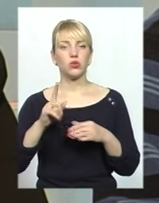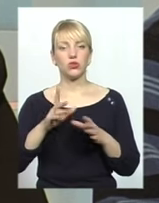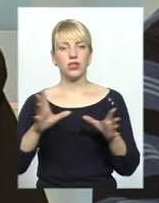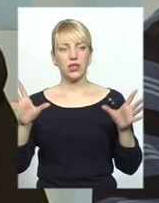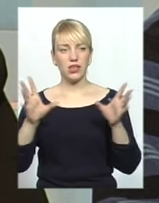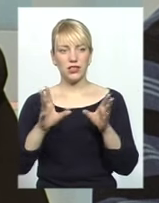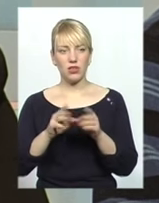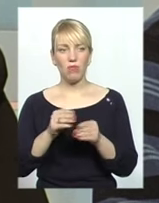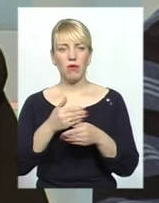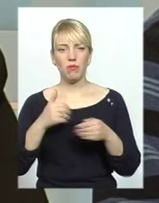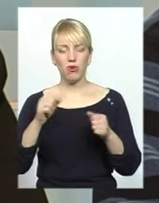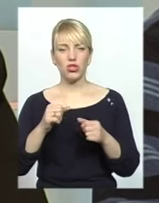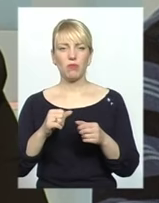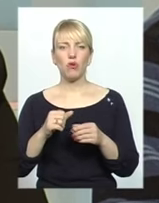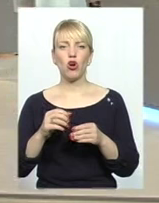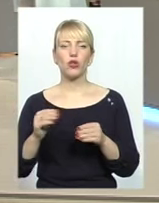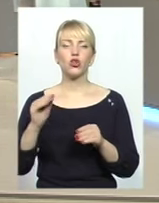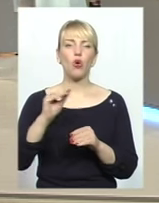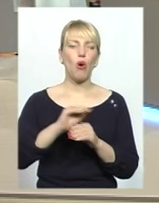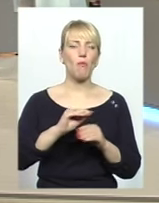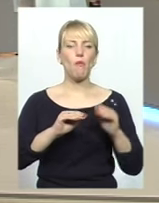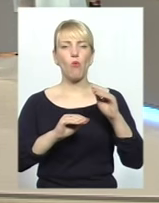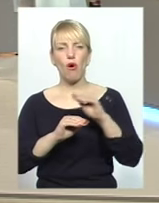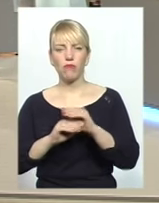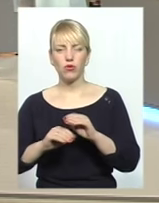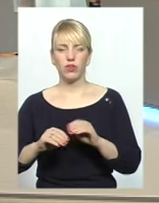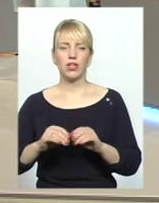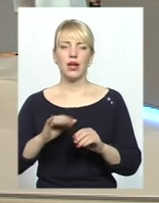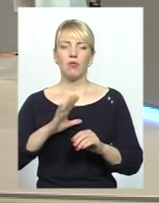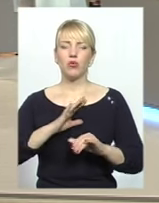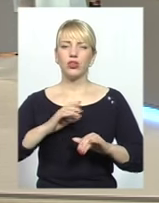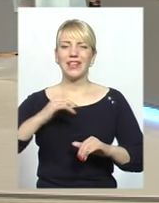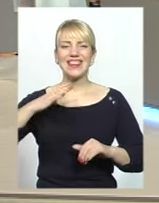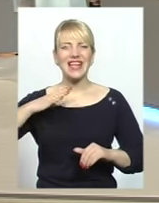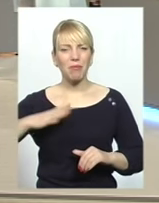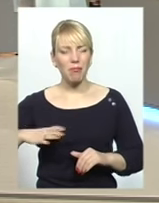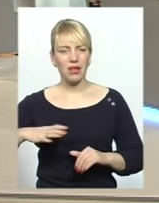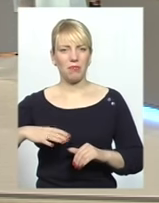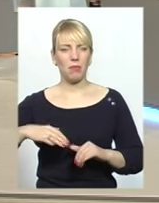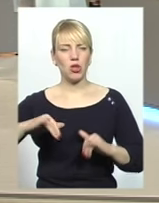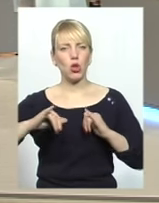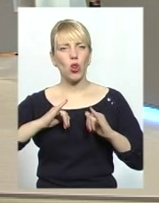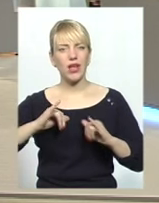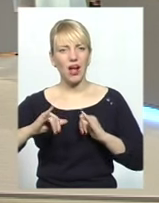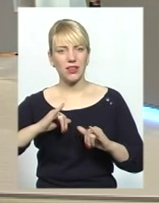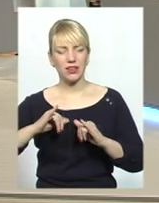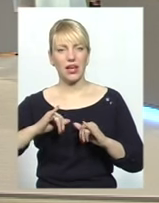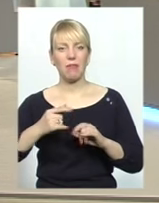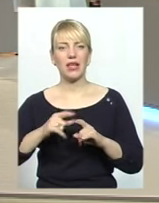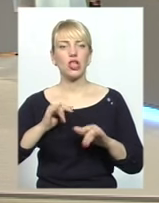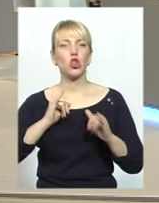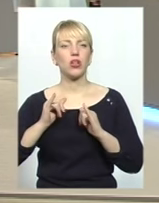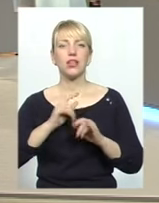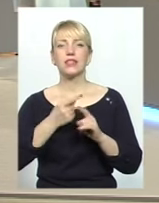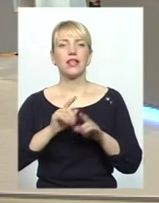ми можемо доповнювати один одного, бути толерантними, терпимими і робити все необхідне. Але ж толерантність – це є не тільки